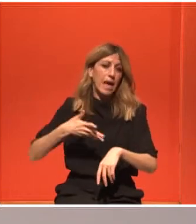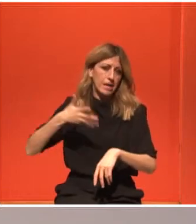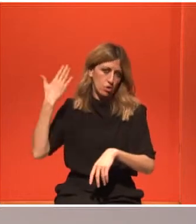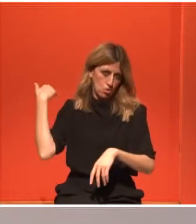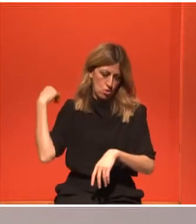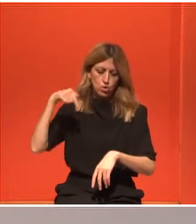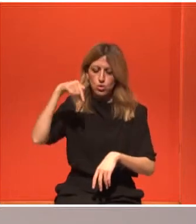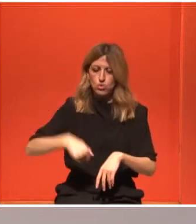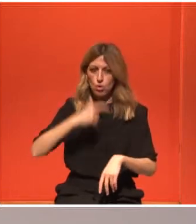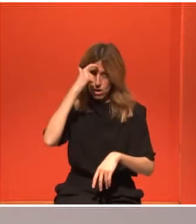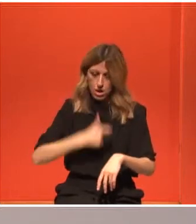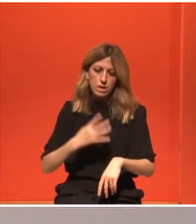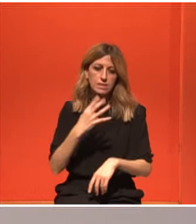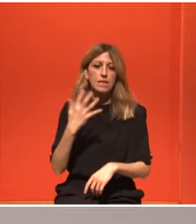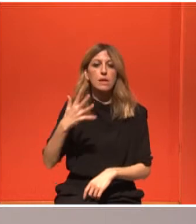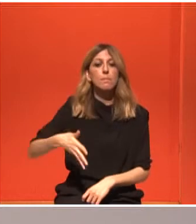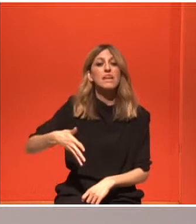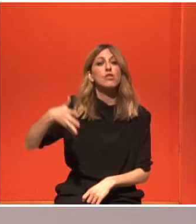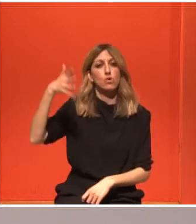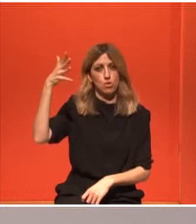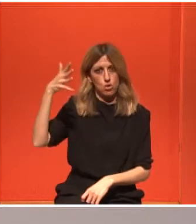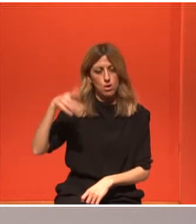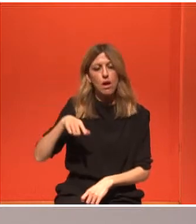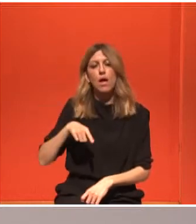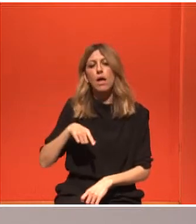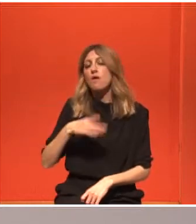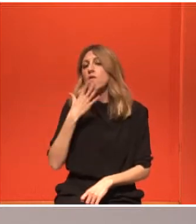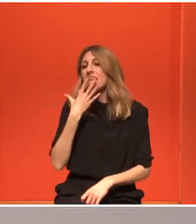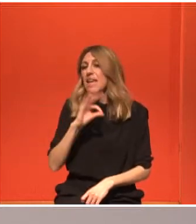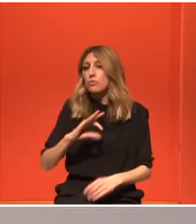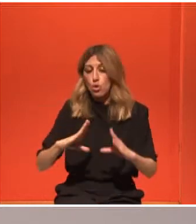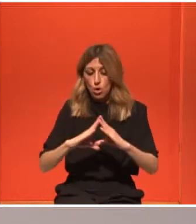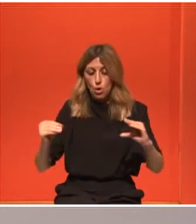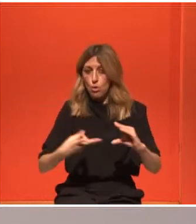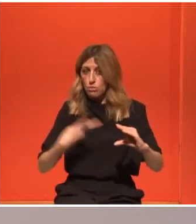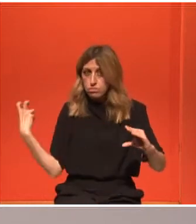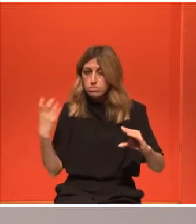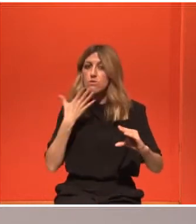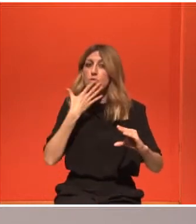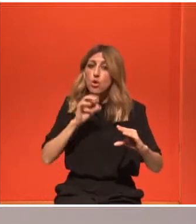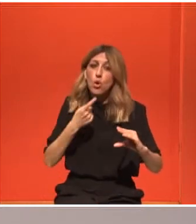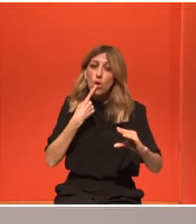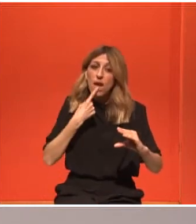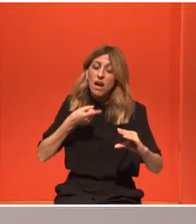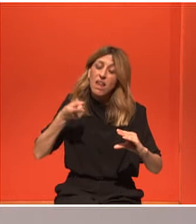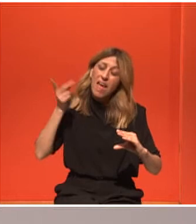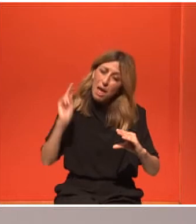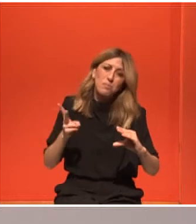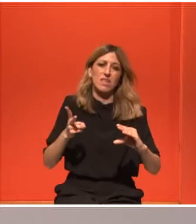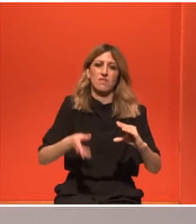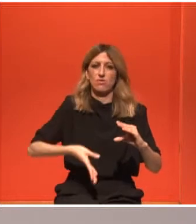Προληπτικά, διότι μου δίνανε πολύ μεγάλη πιθανότητα καρκίνου του μαστού και του γυναικολογικού λόγω του μπράκα 1. και